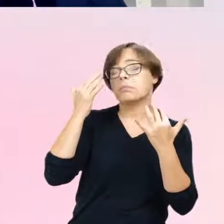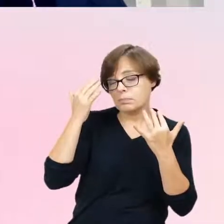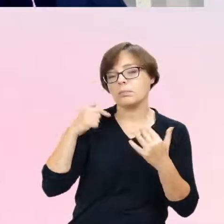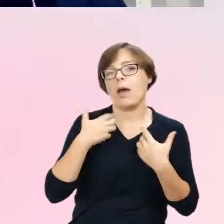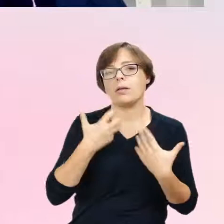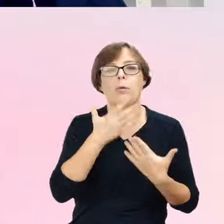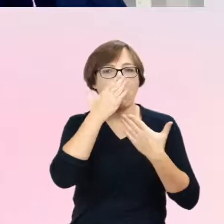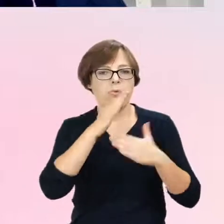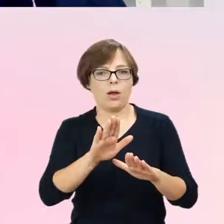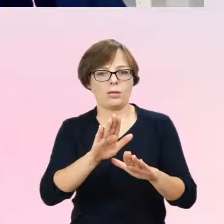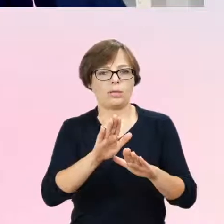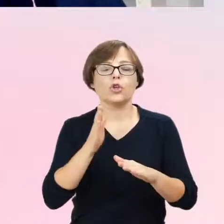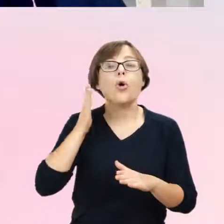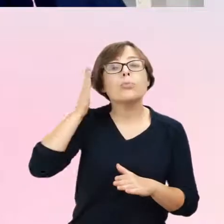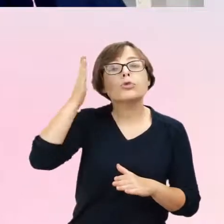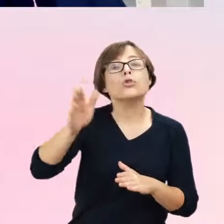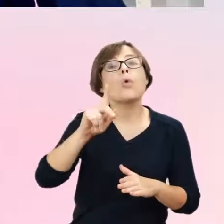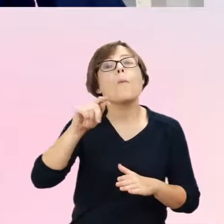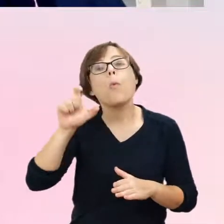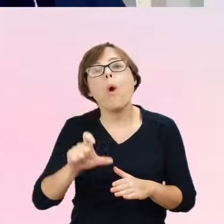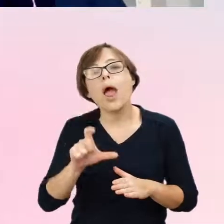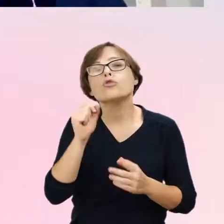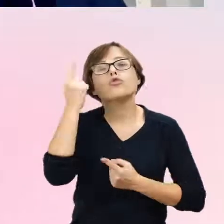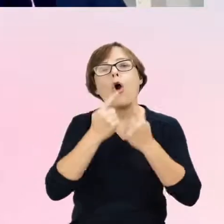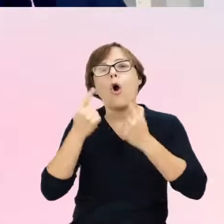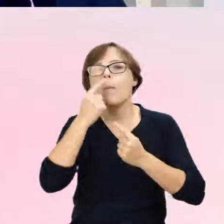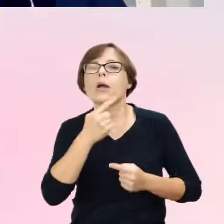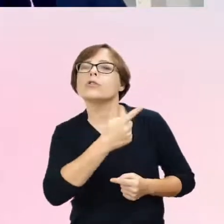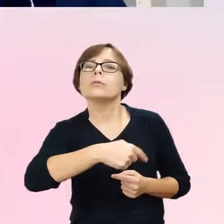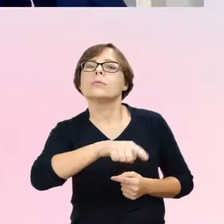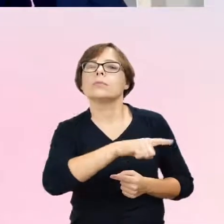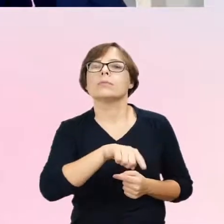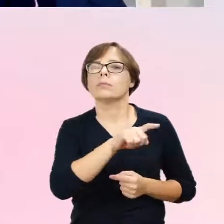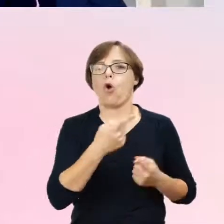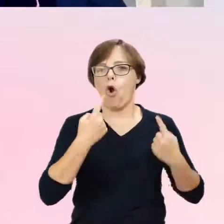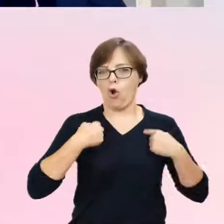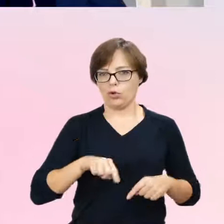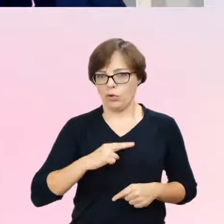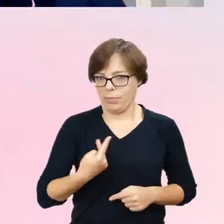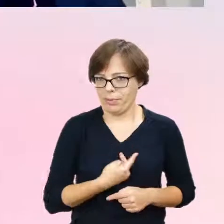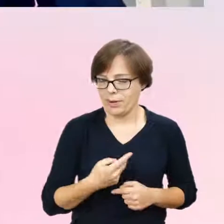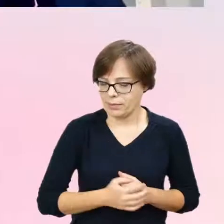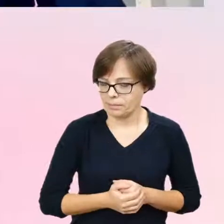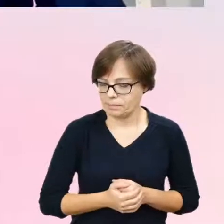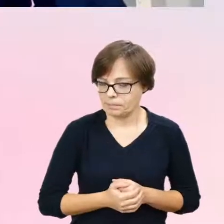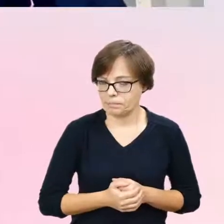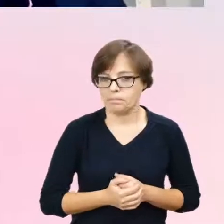temat przyszłości płci myślą osoby transpłciowe. Tutaj pokazuję Państwu, jak